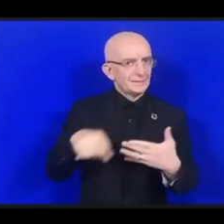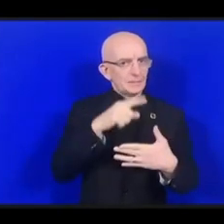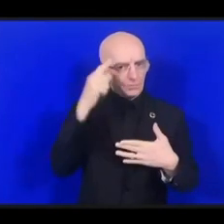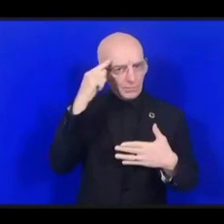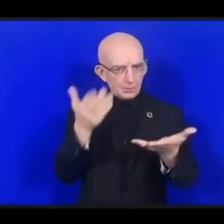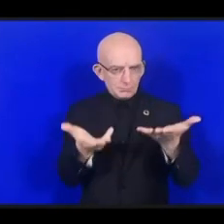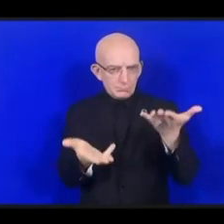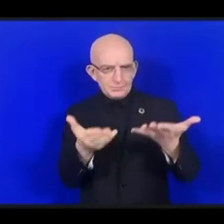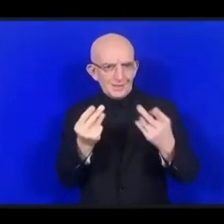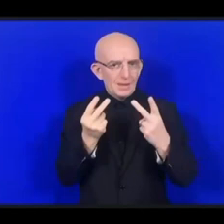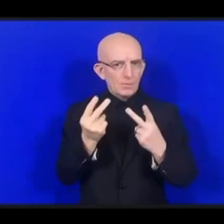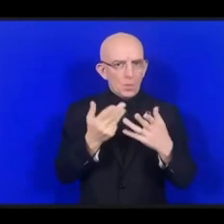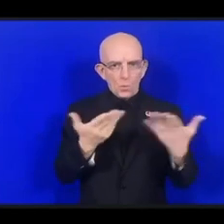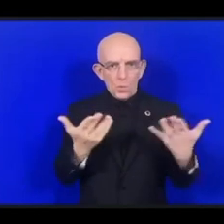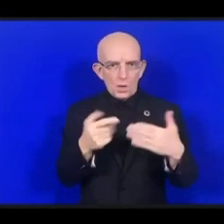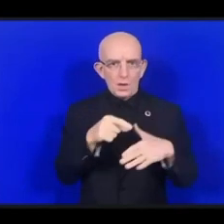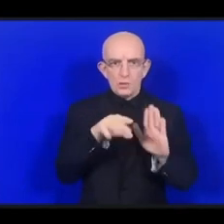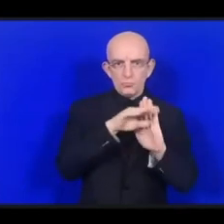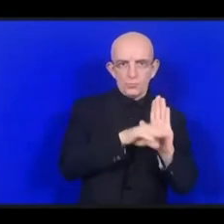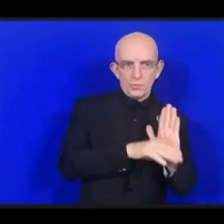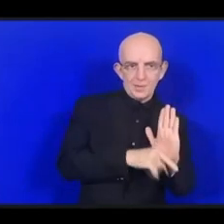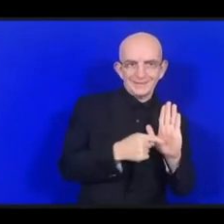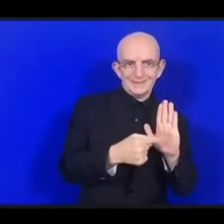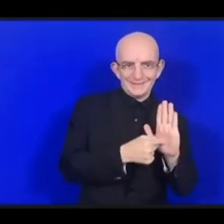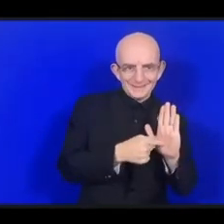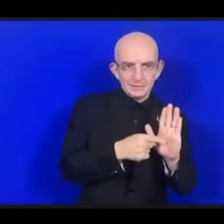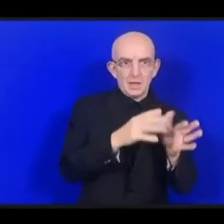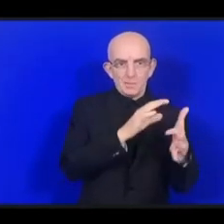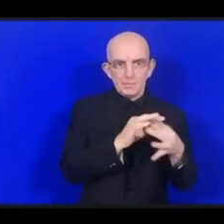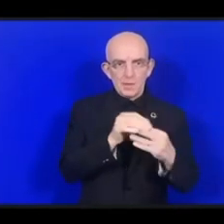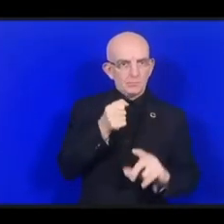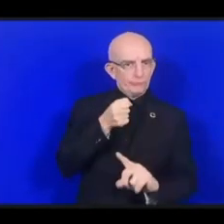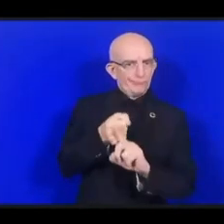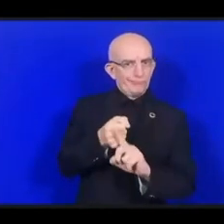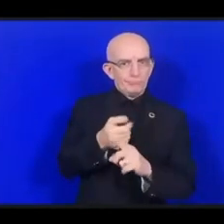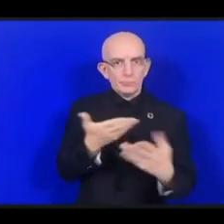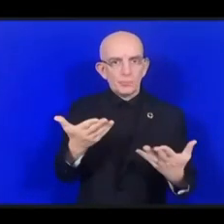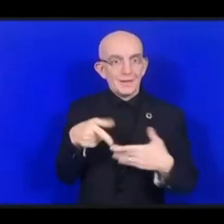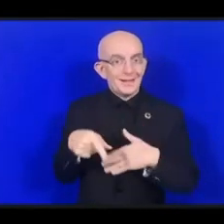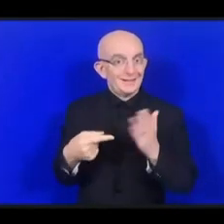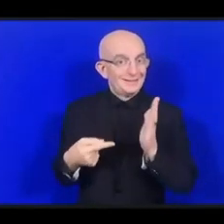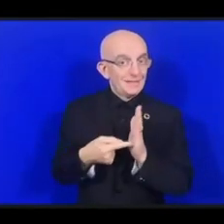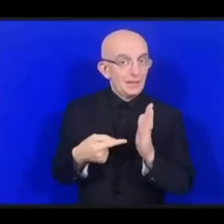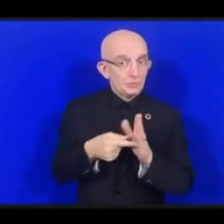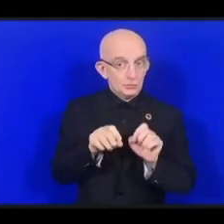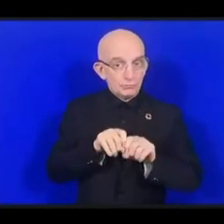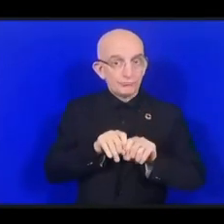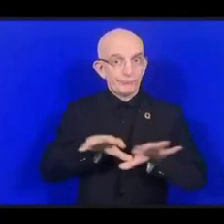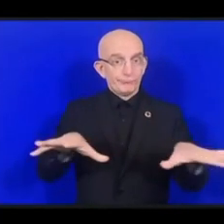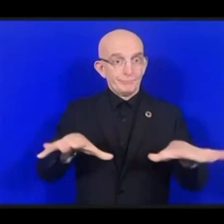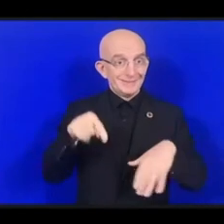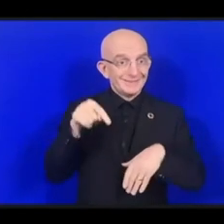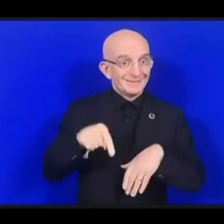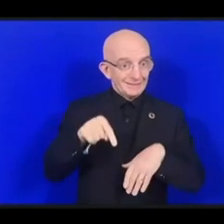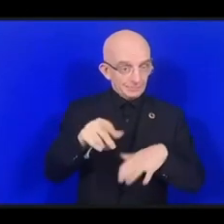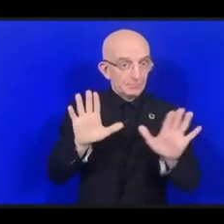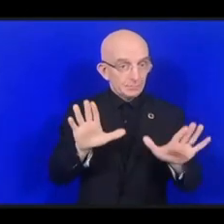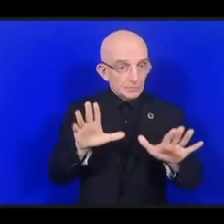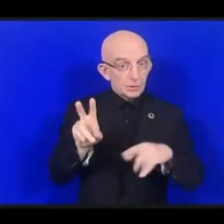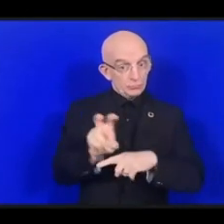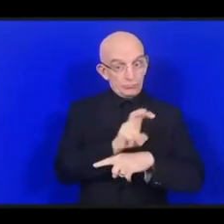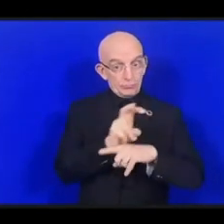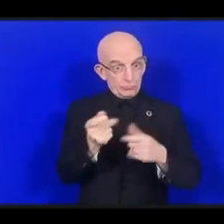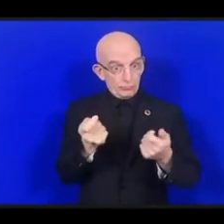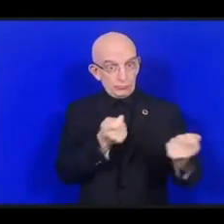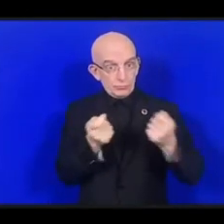Регулирование не должно мешать развитию технологий. Необходимо обеспечить такую